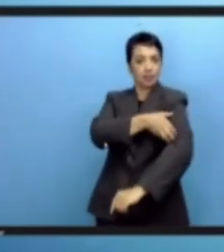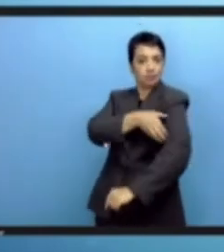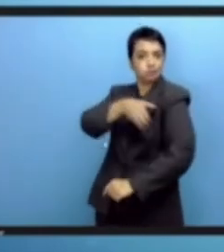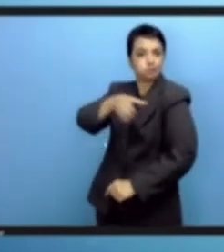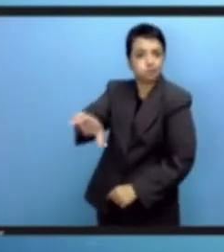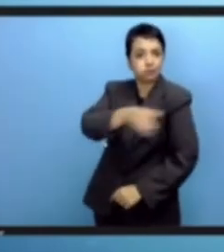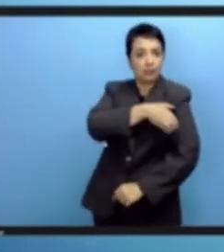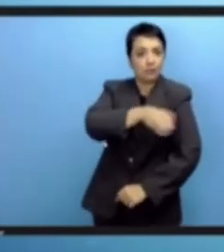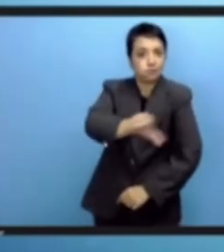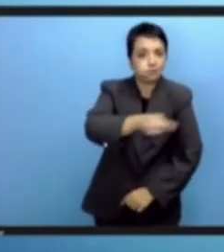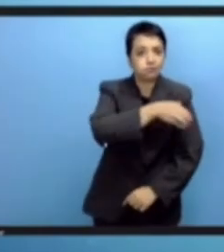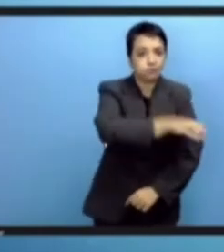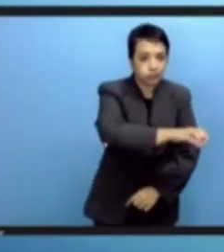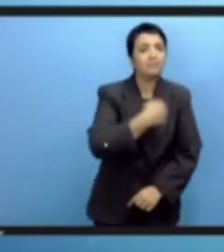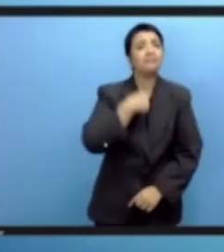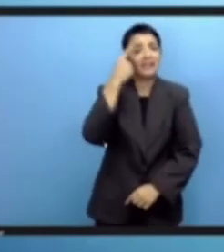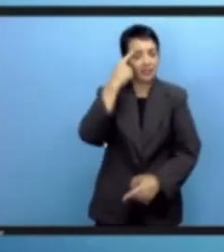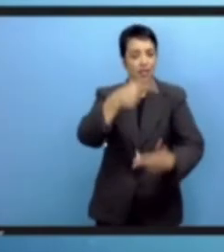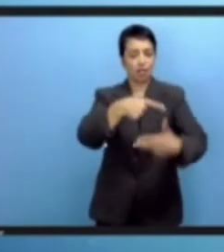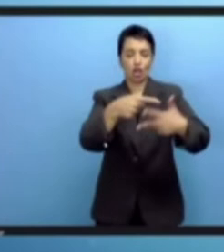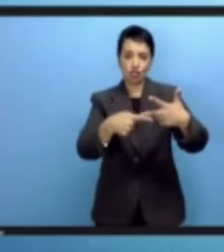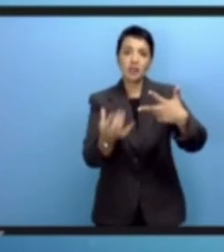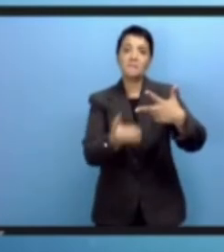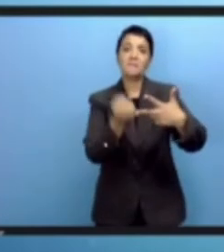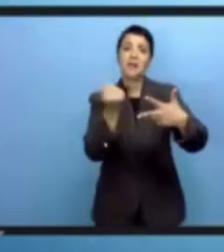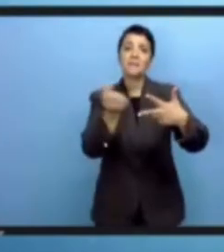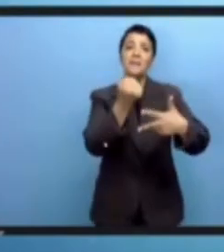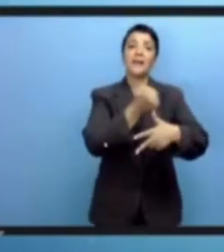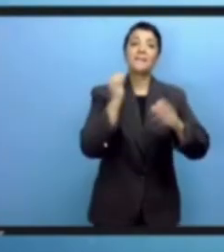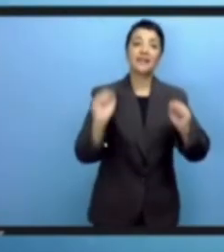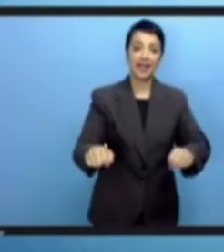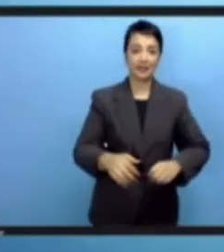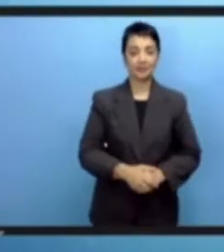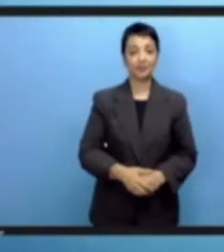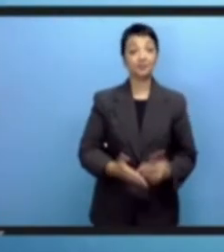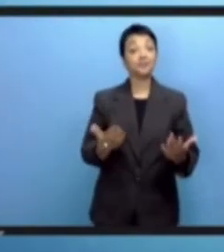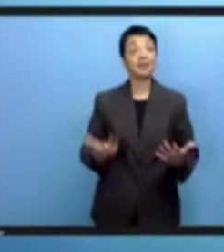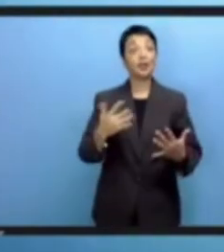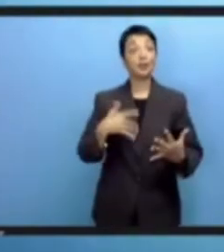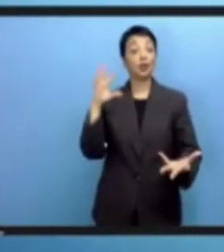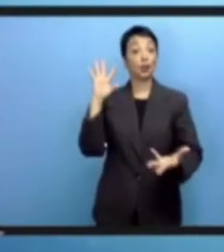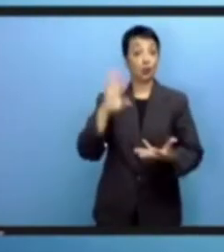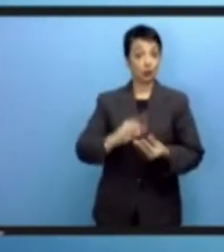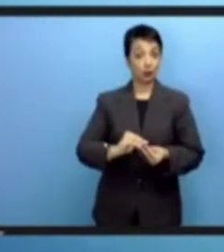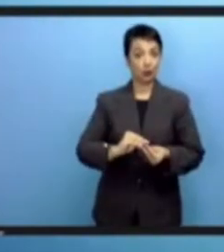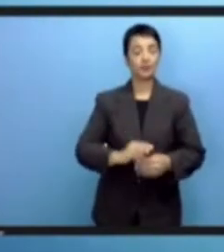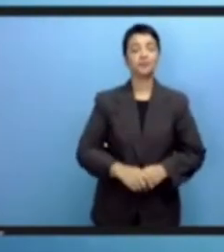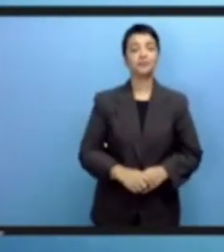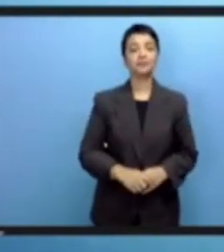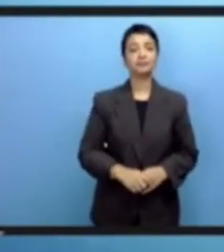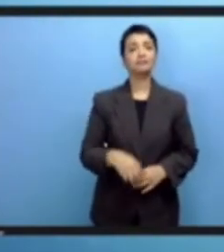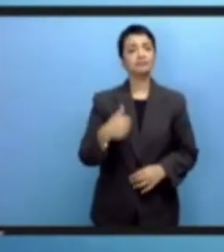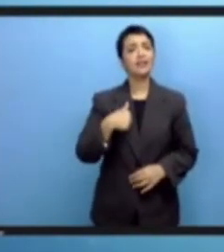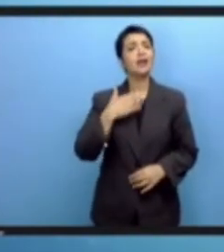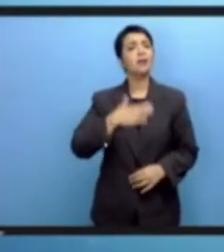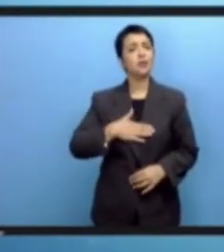دعم تبادل المعارف من خلال الخطوط الإشرادية ونهج السياسية ومن خلال